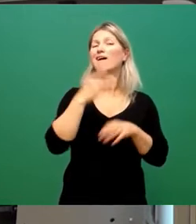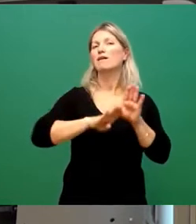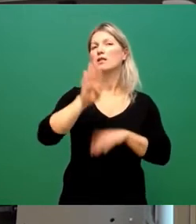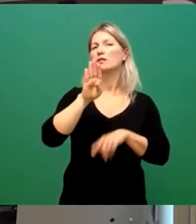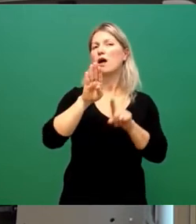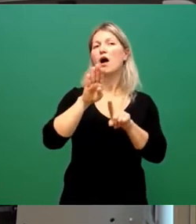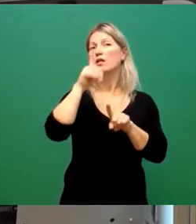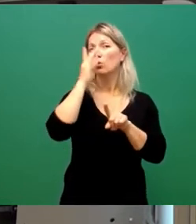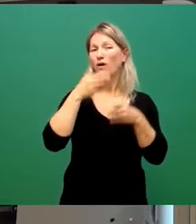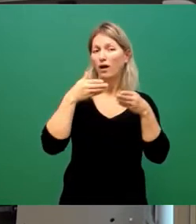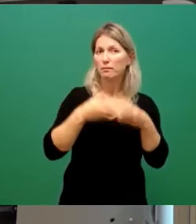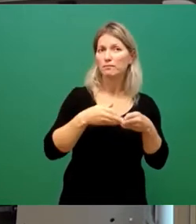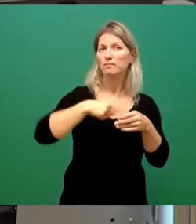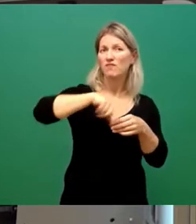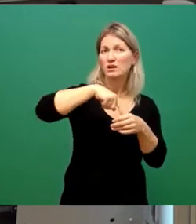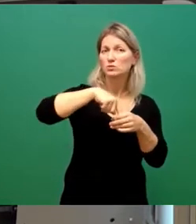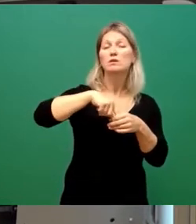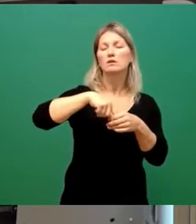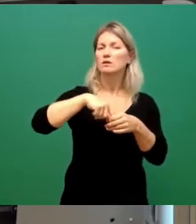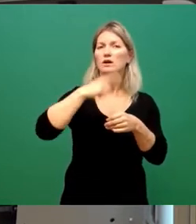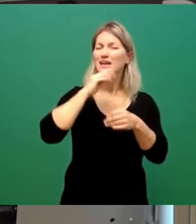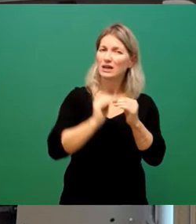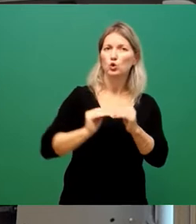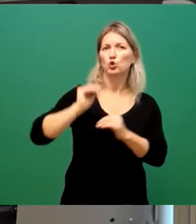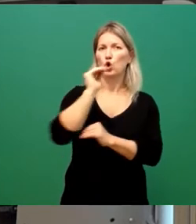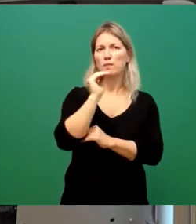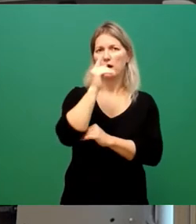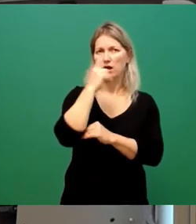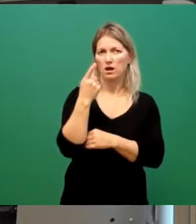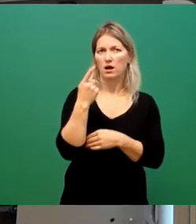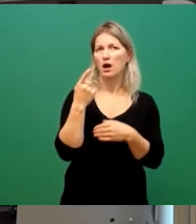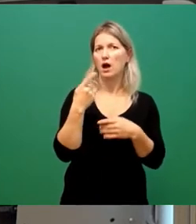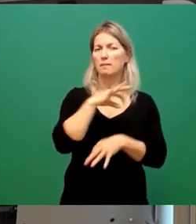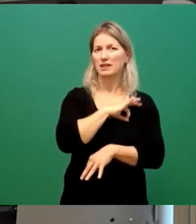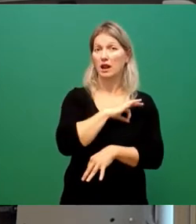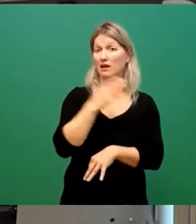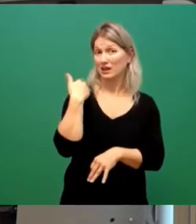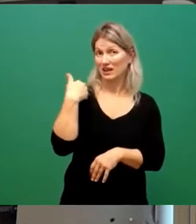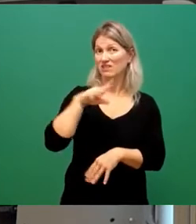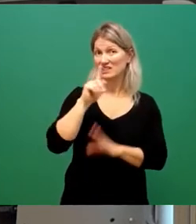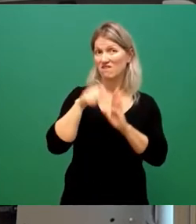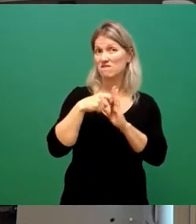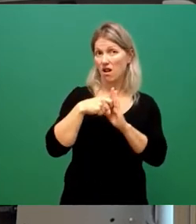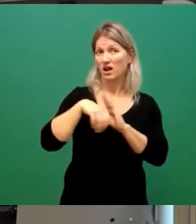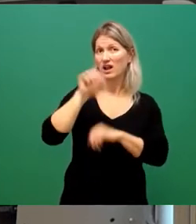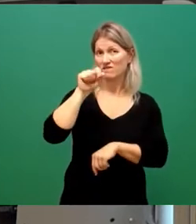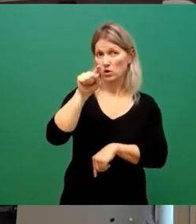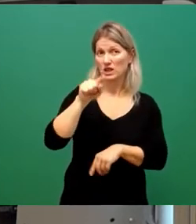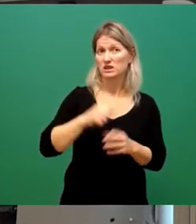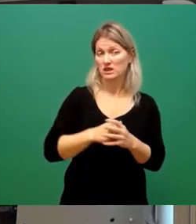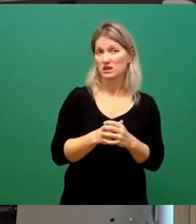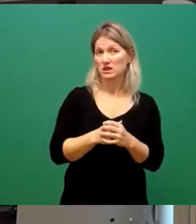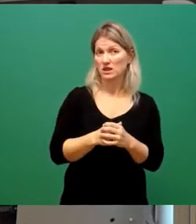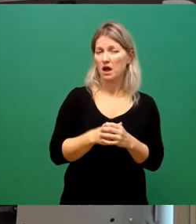Oberbürgermeisterwahl. Sie haben diese Wahl ja auch gewonnen. Und ich frage mich, ob die